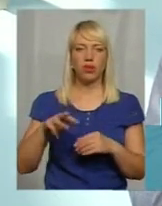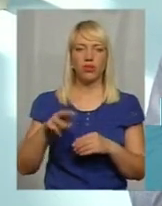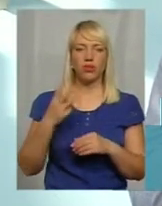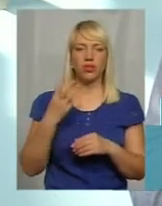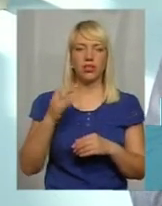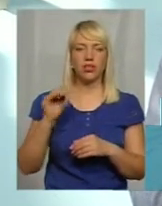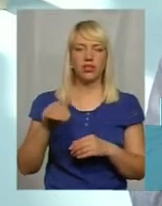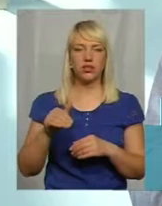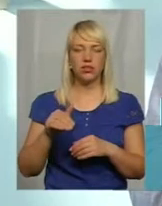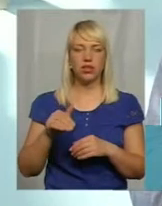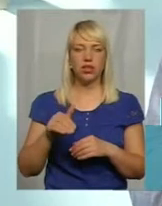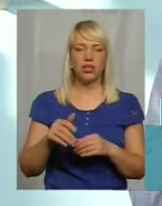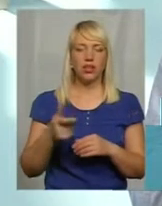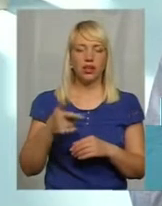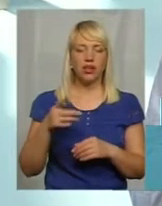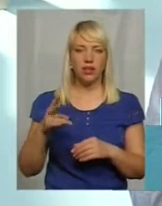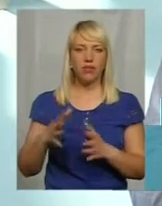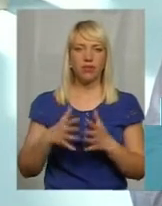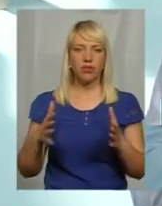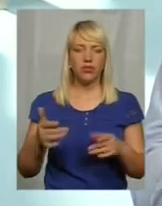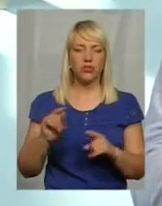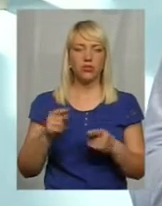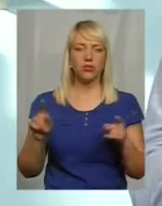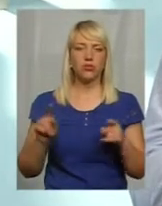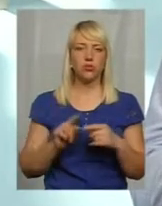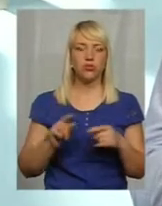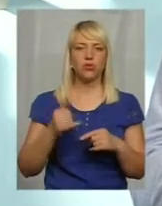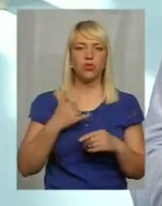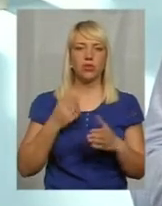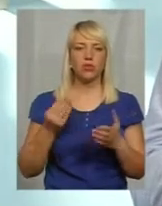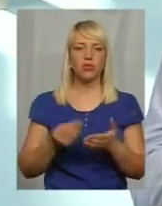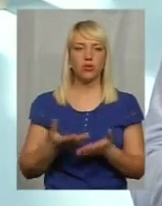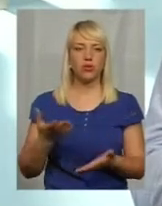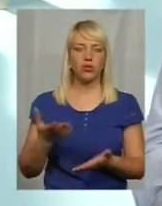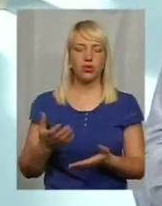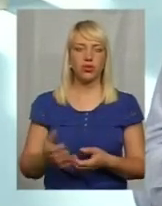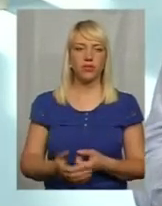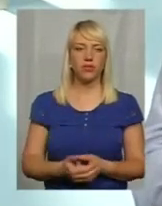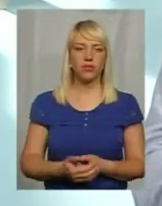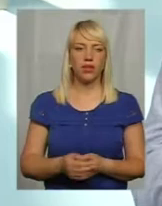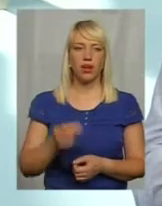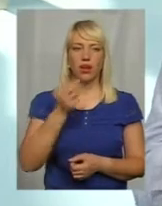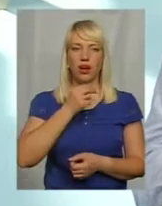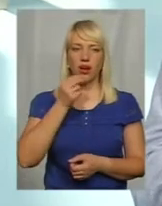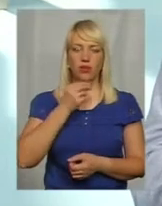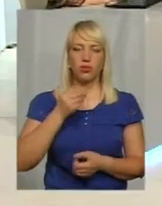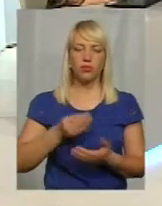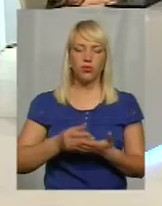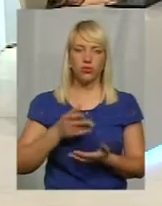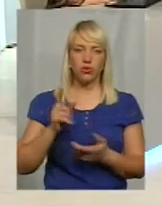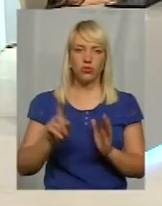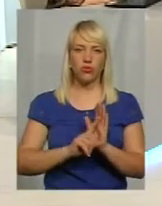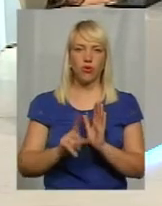гривень більше, тому що в нас подорожчало харчування, подорожчав проїзд,